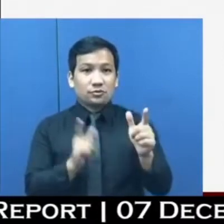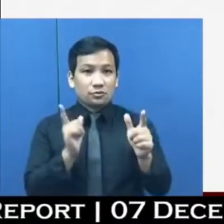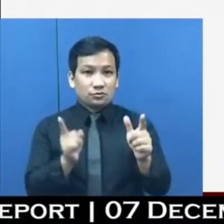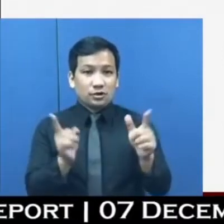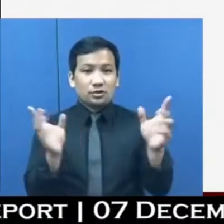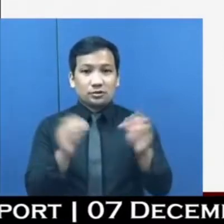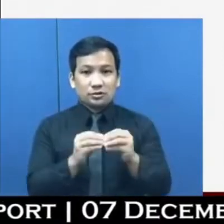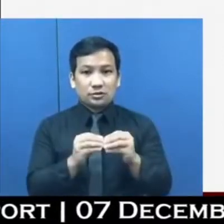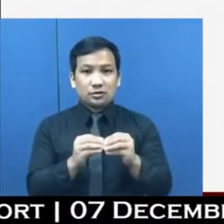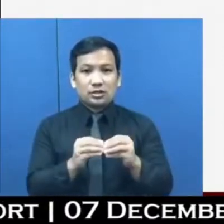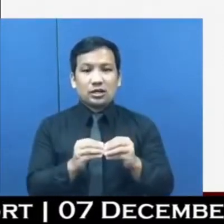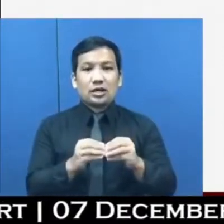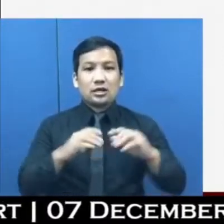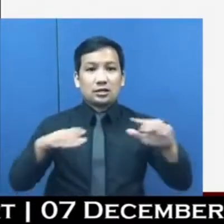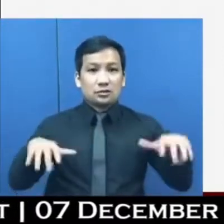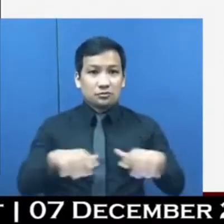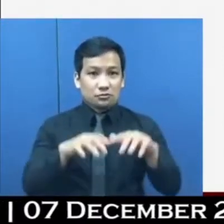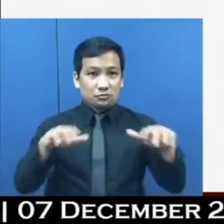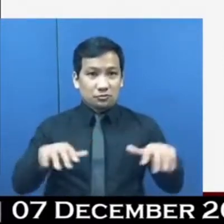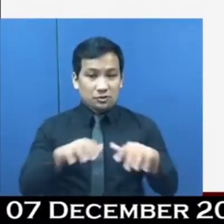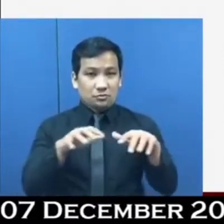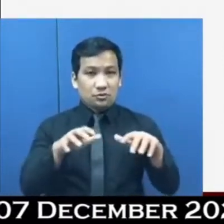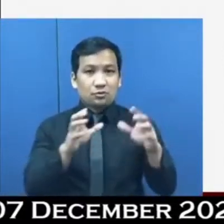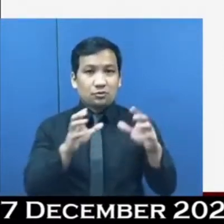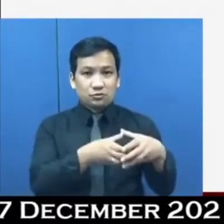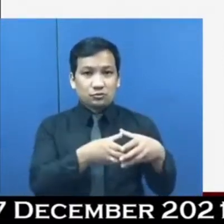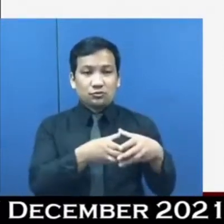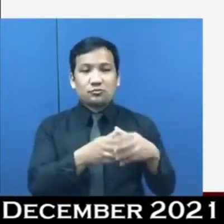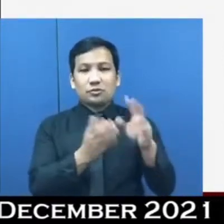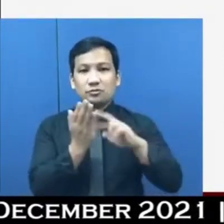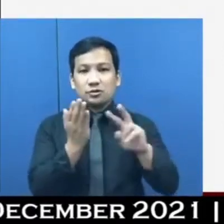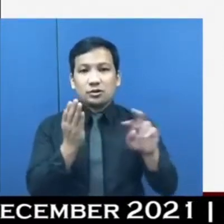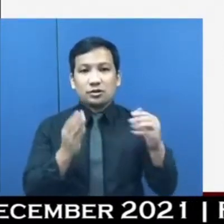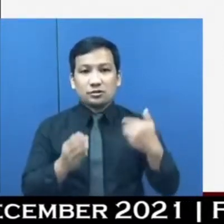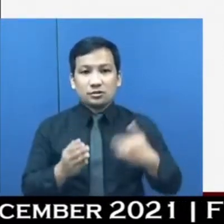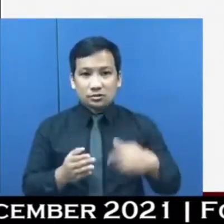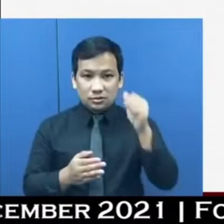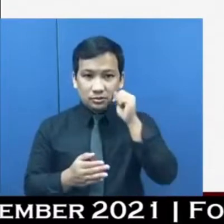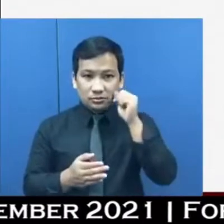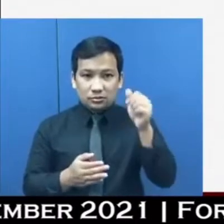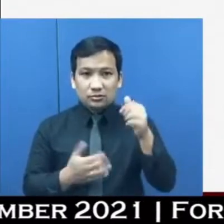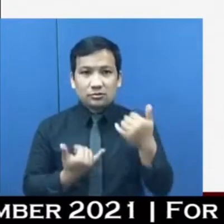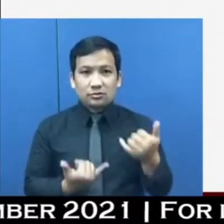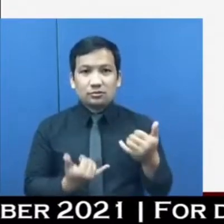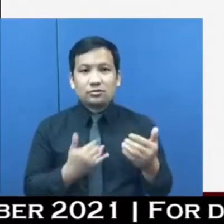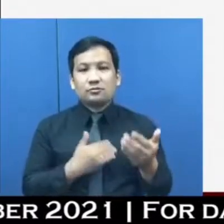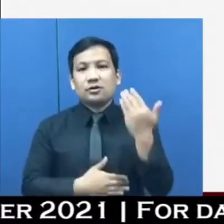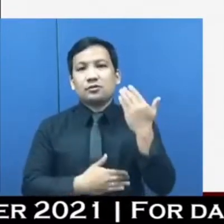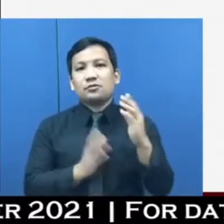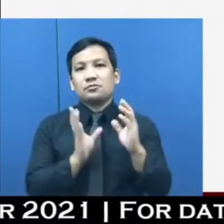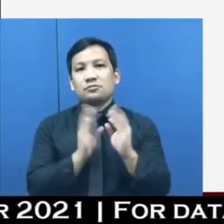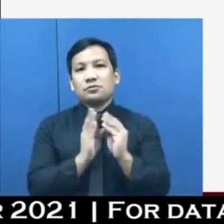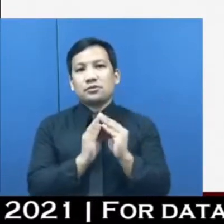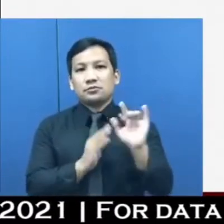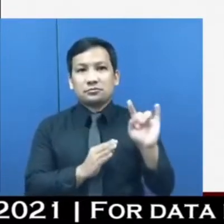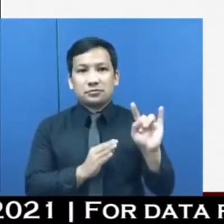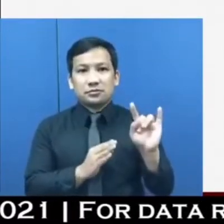Labor Force Survey. Ako po si Ange Aikardo, ang inyong host for this press conference.